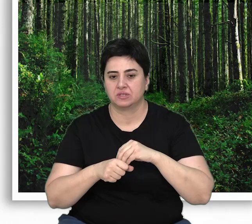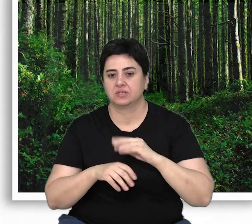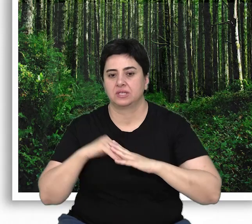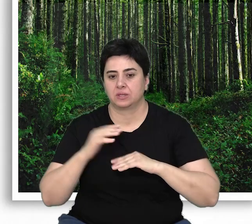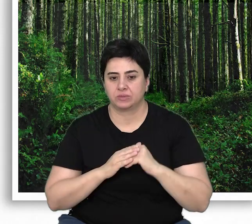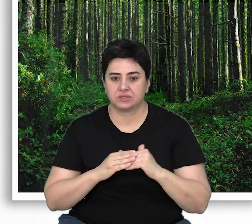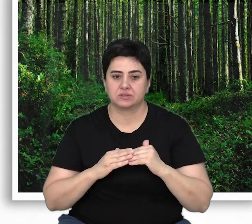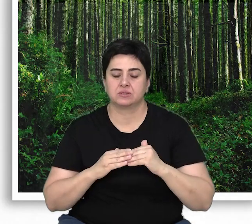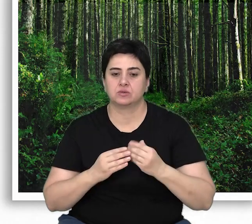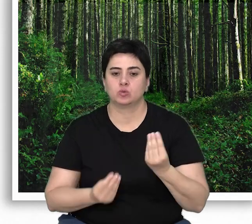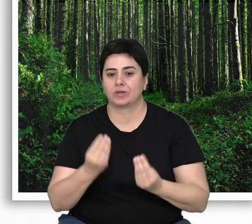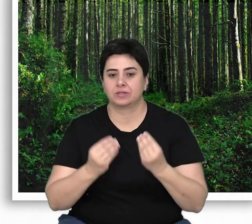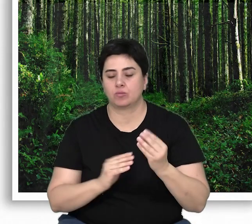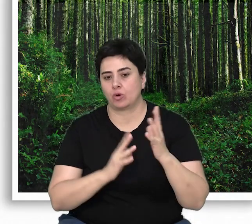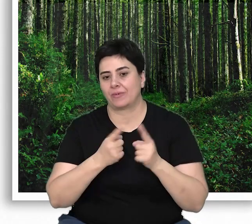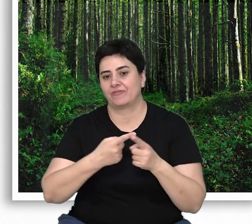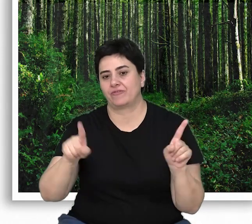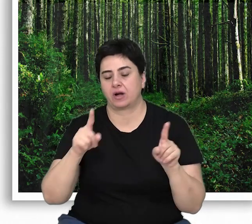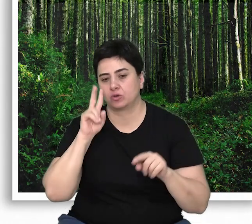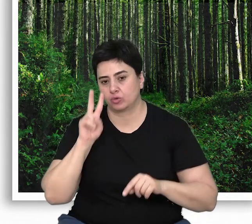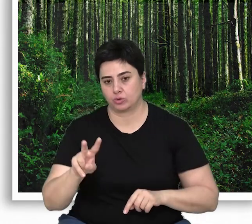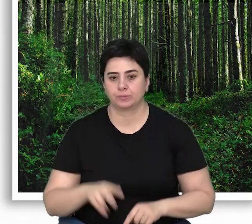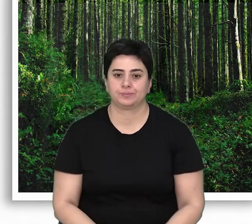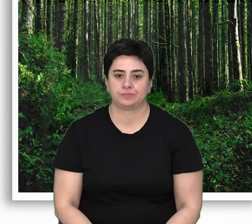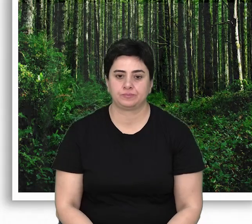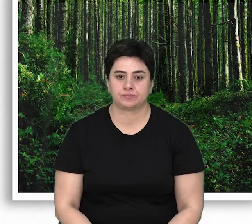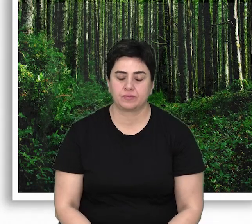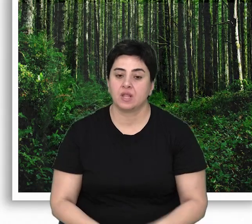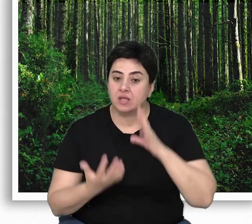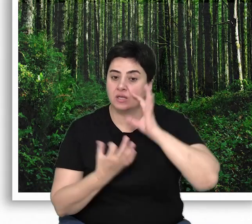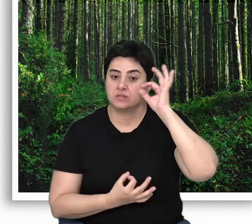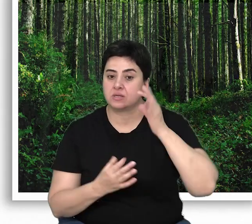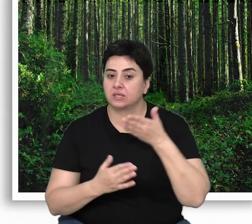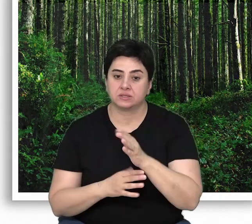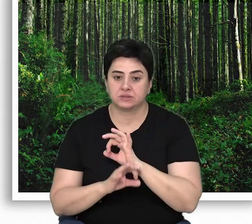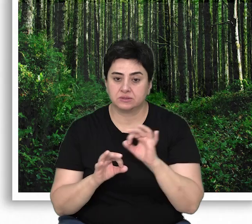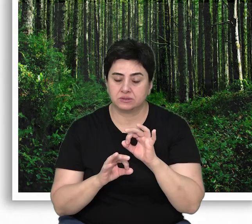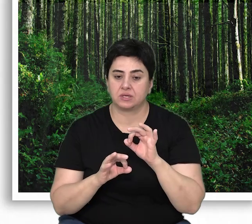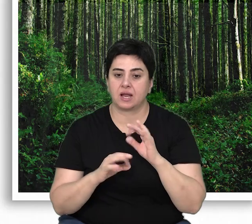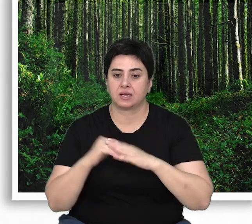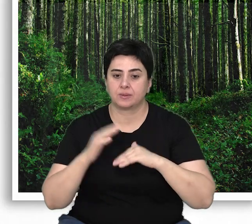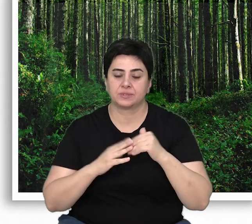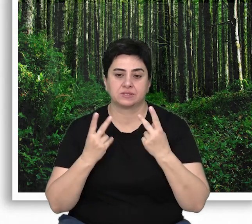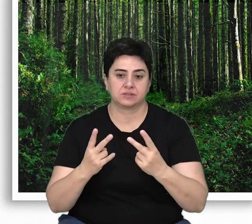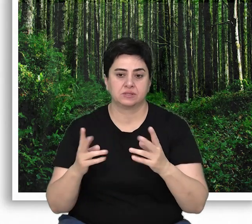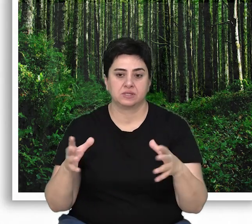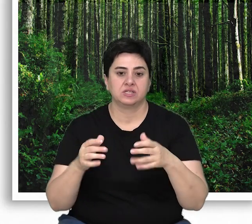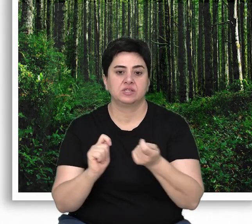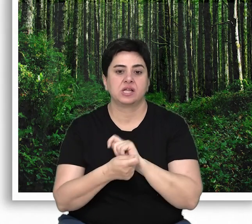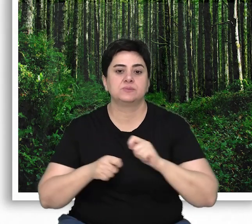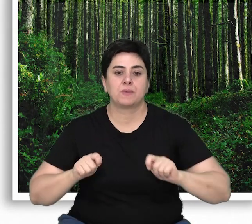yapısının üretim ormanlarından belirgin bir şekilde ayrıldığı, insan etkisinin ekosistemin yapısal